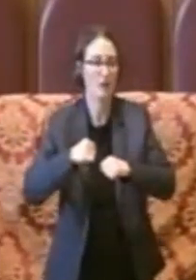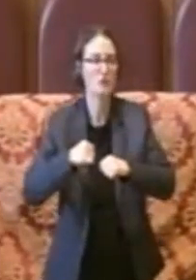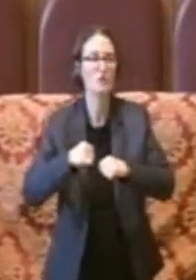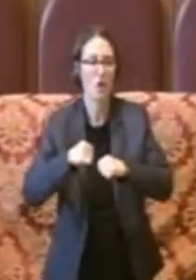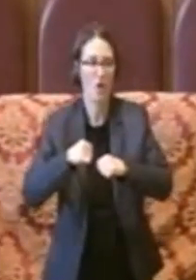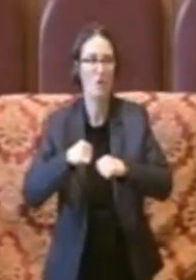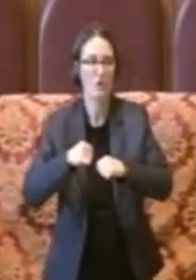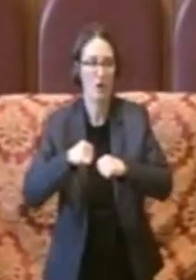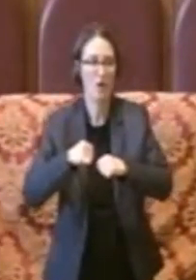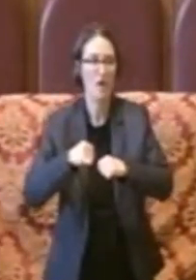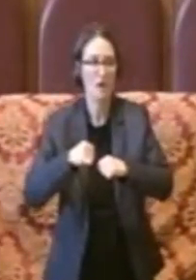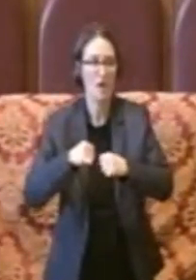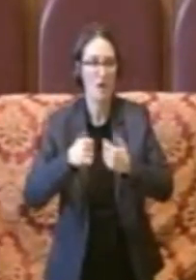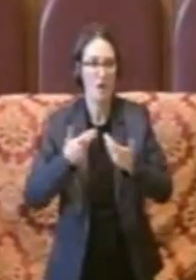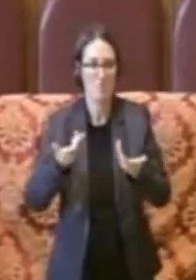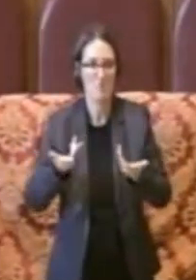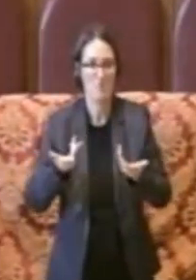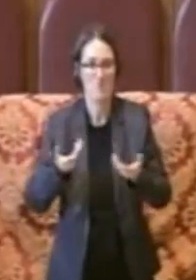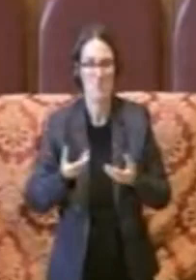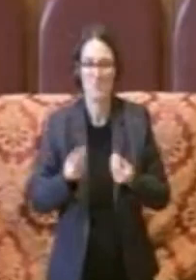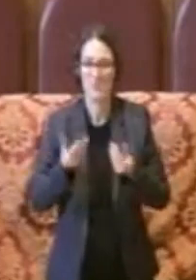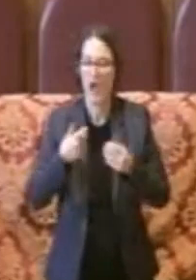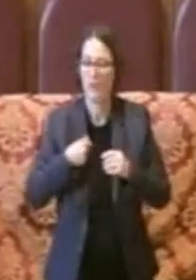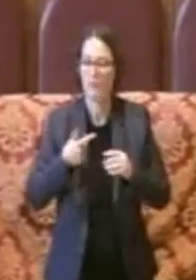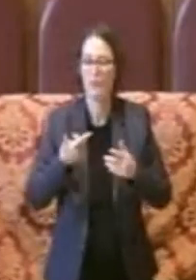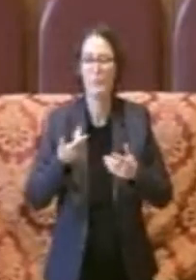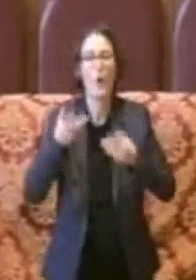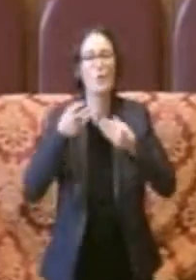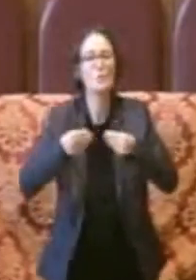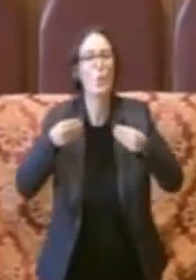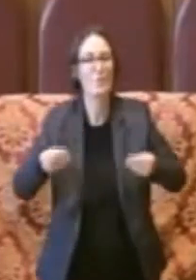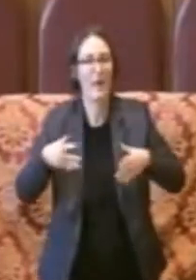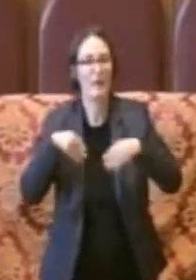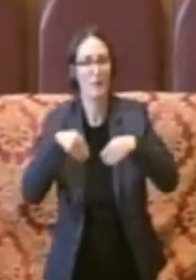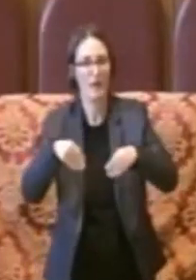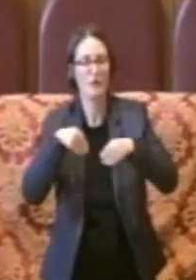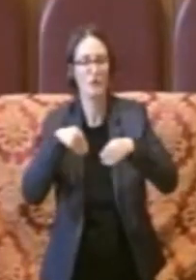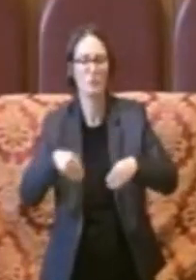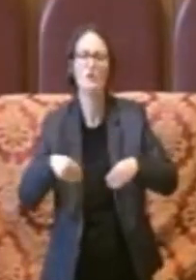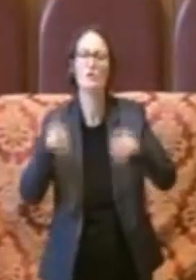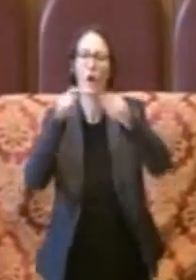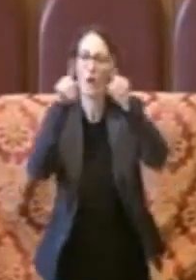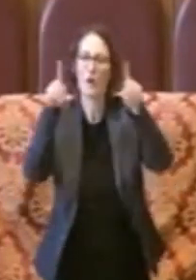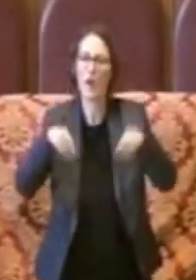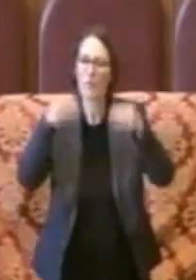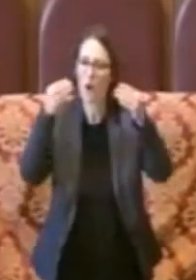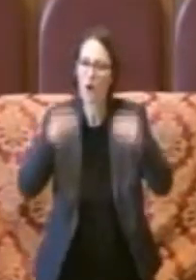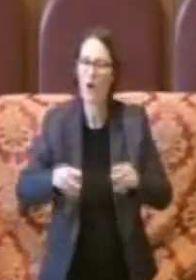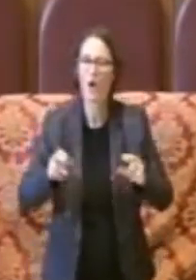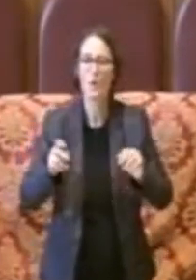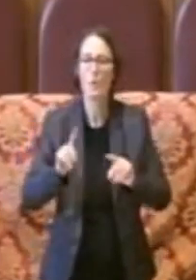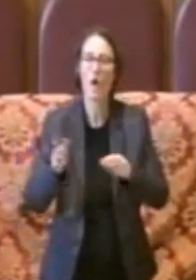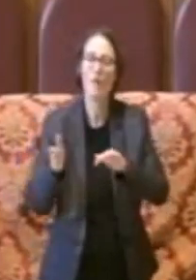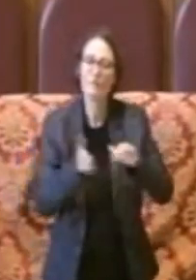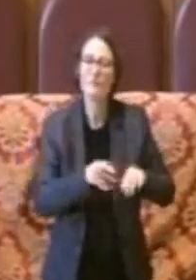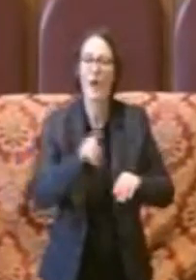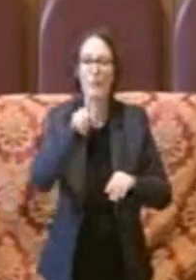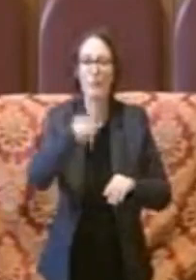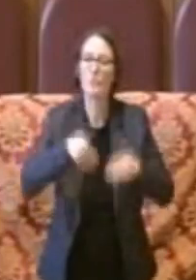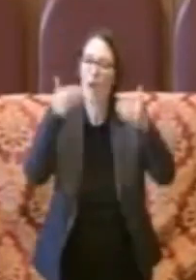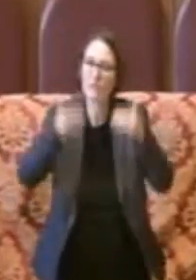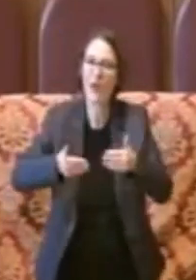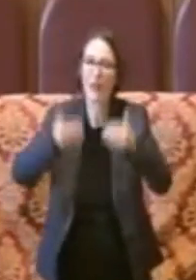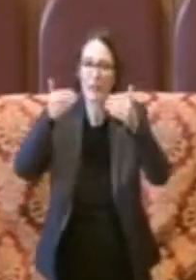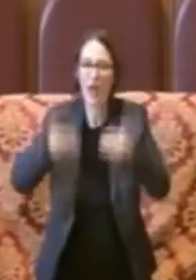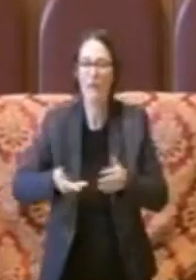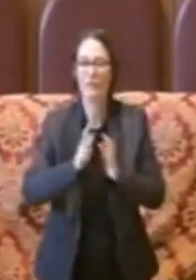agli strumenti di partecipazione quindi non solo al nuovo portale ma anche alle varie piattaforme che sono state